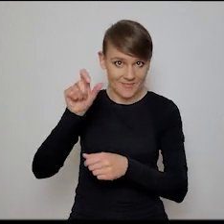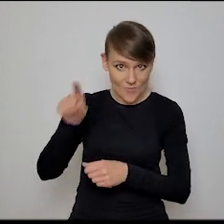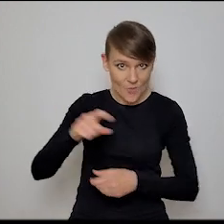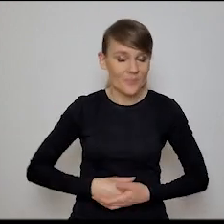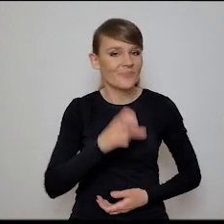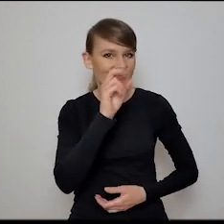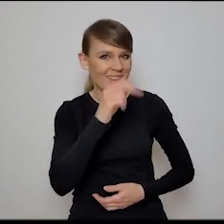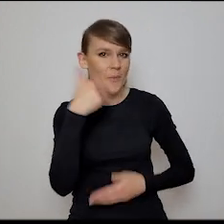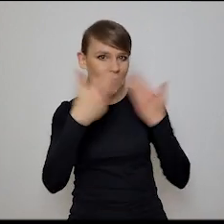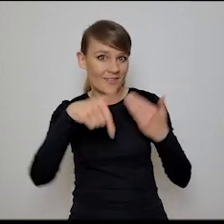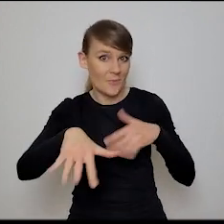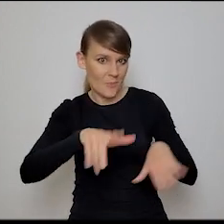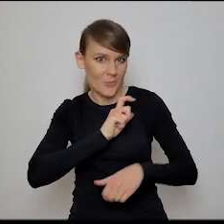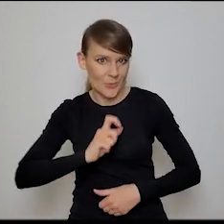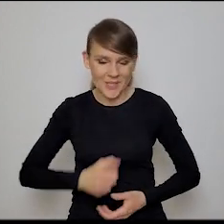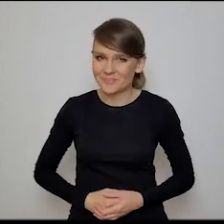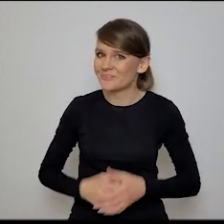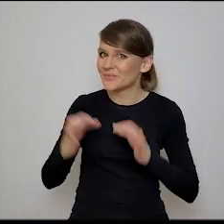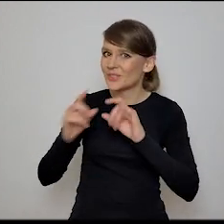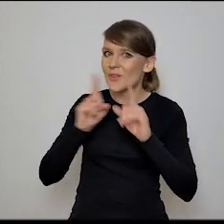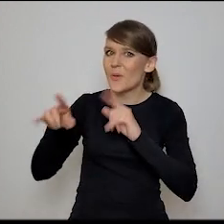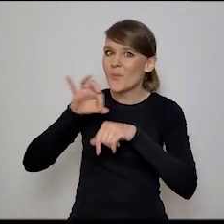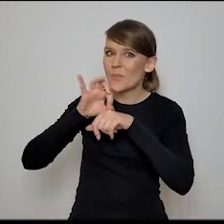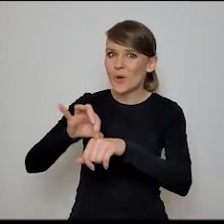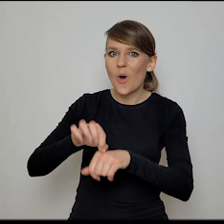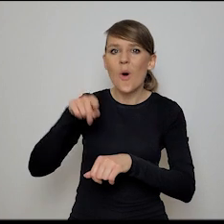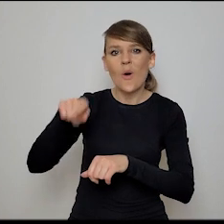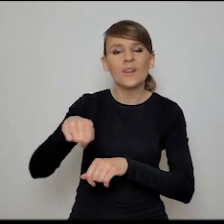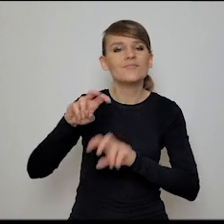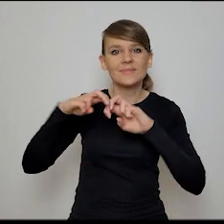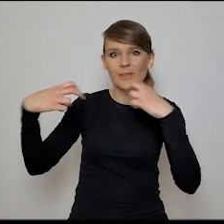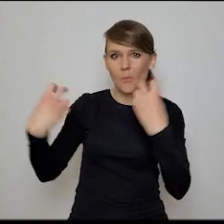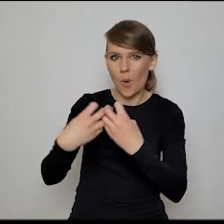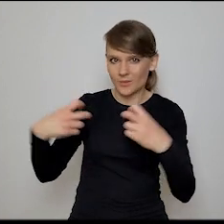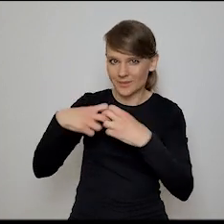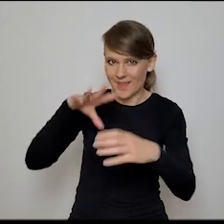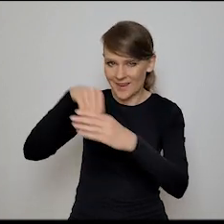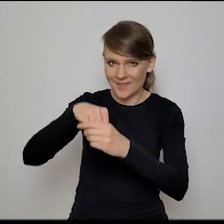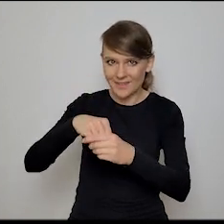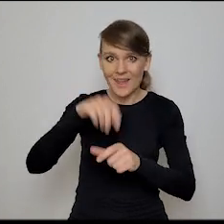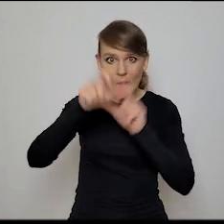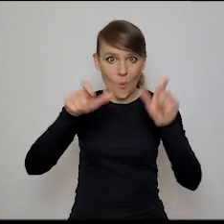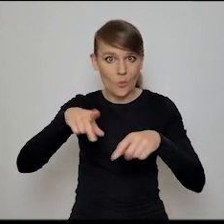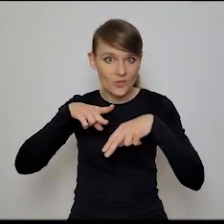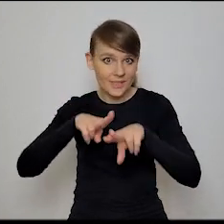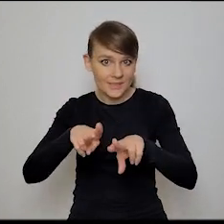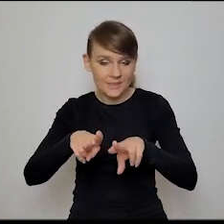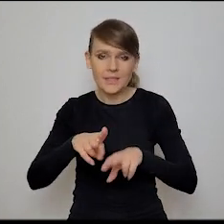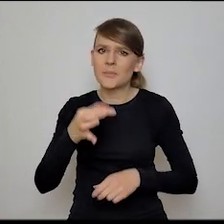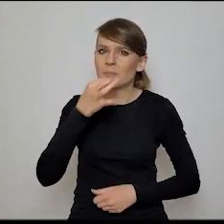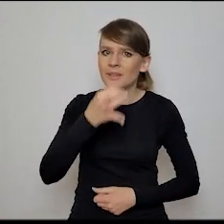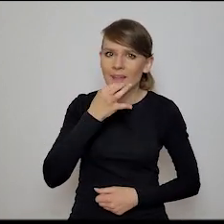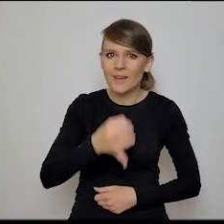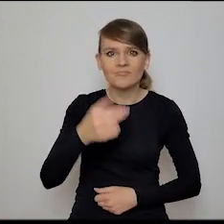Nasza dzisiejsza rozmowa jest prowadzona w ramach online'owego sympozjum, którego uczestnicy stawiają pytania